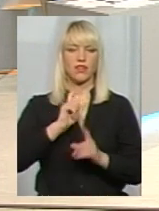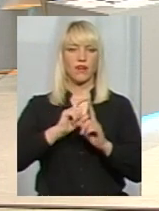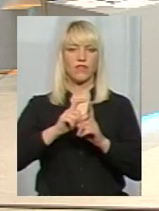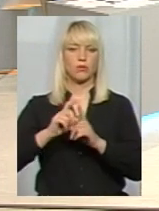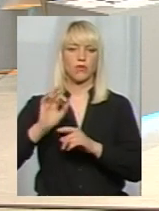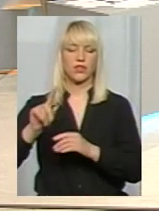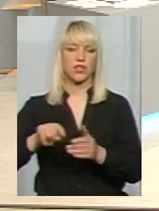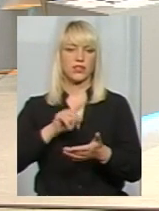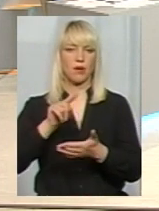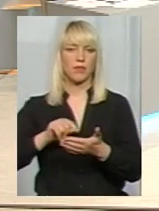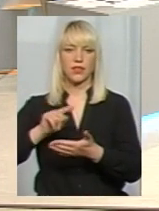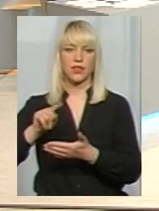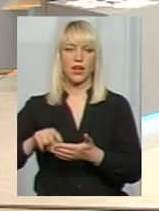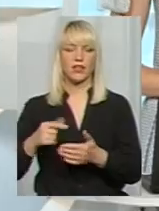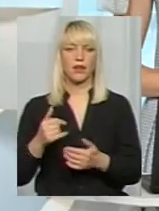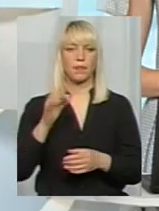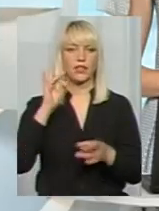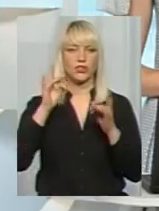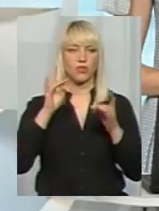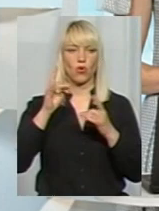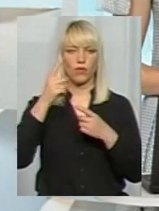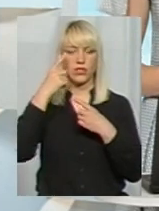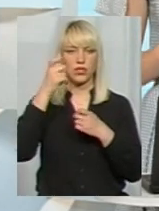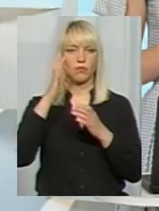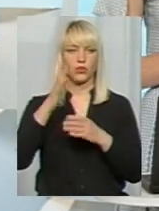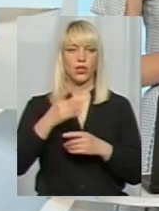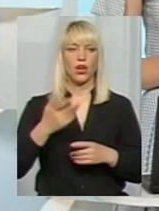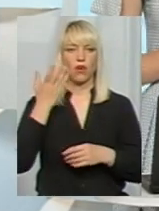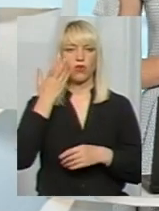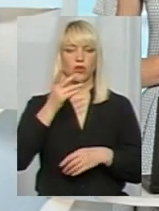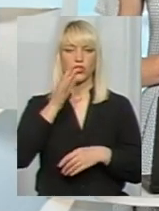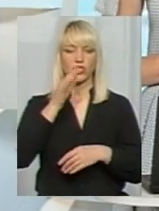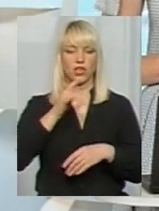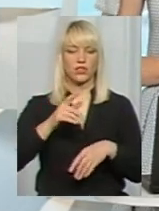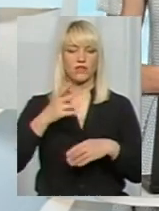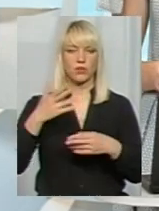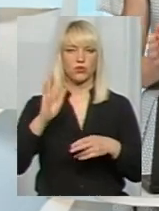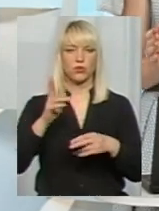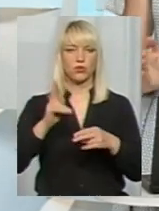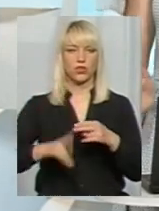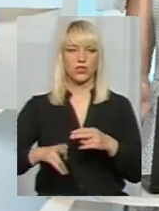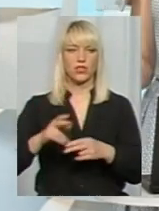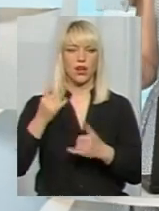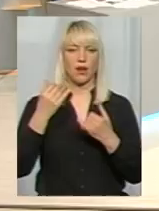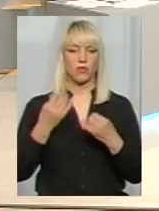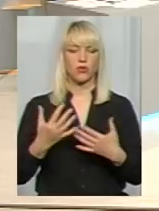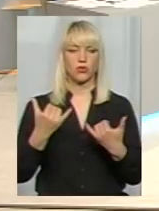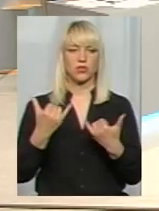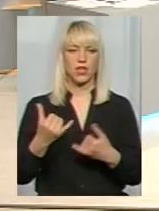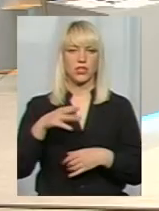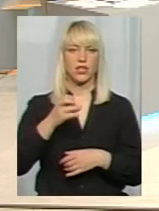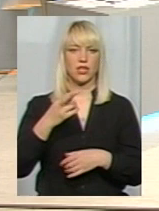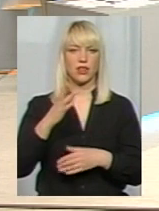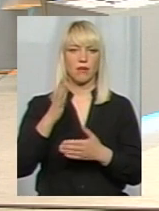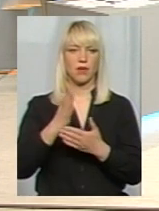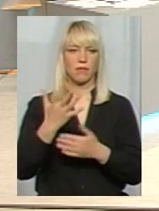панове. І звуковий сигнал буде сповіщати, коли час відповіді добігатиме кінця. А просто зараз, пані Тетяно, маєте